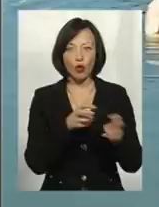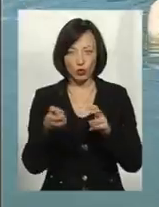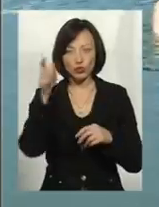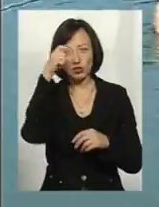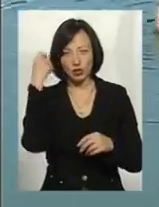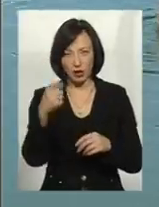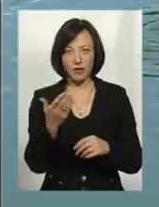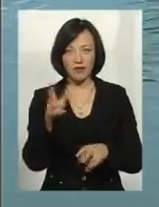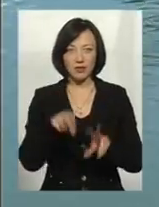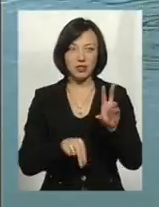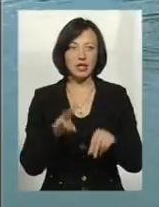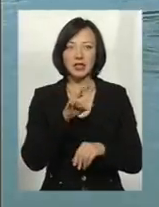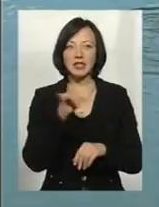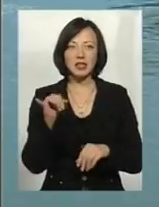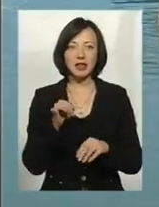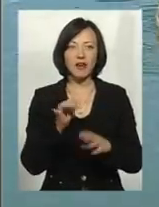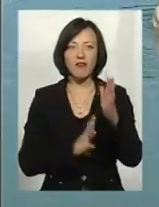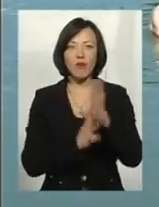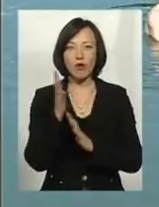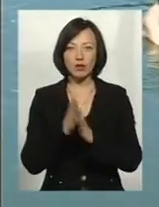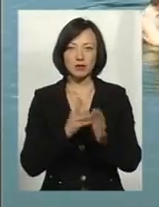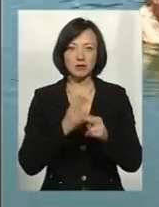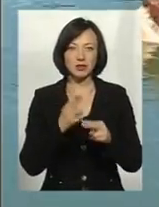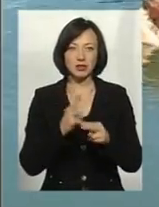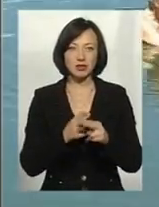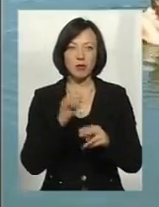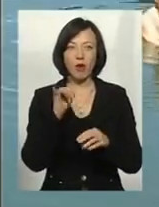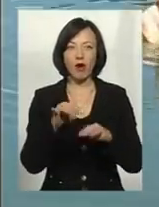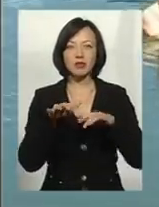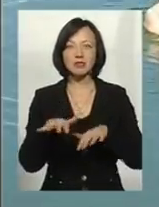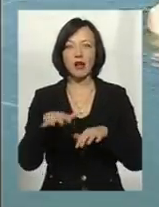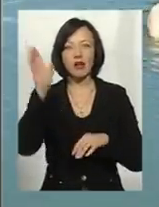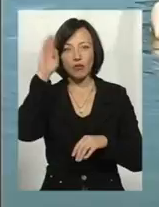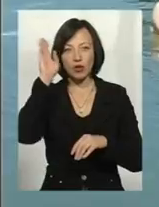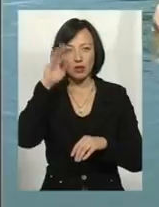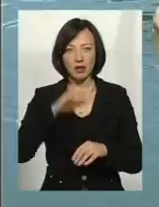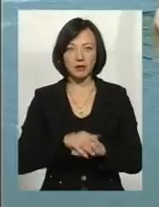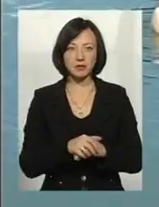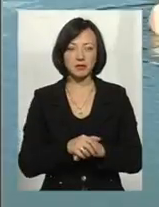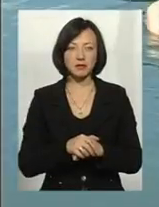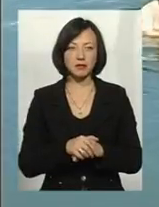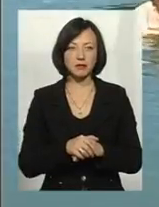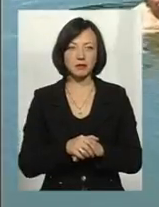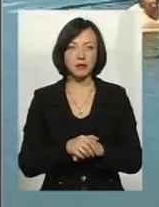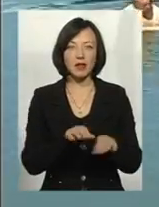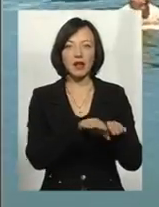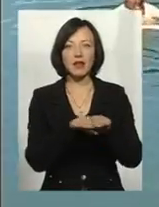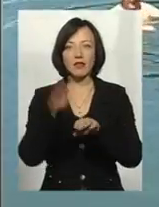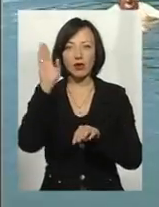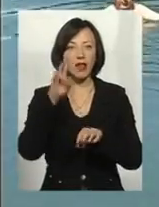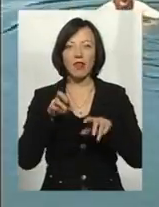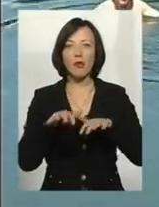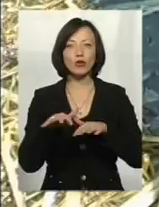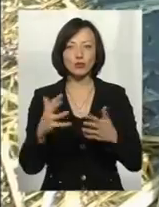що жарко, виважає? Ні, через те, що погано стікає вода. Вода не стікає, вона не